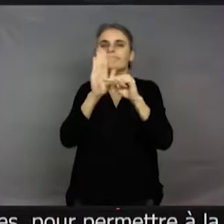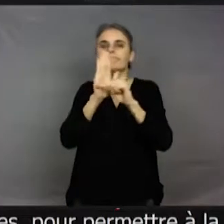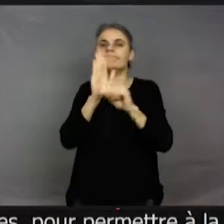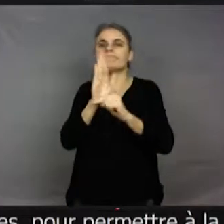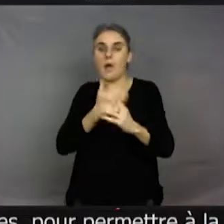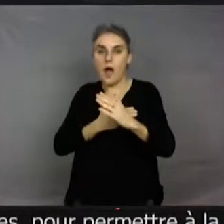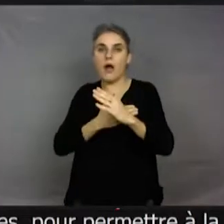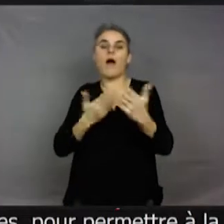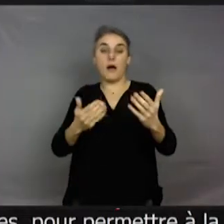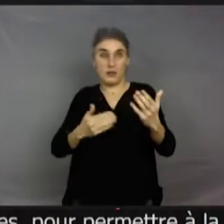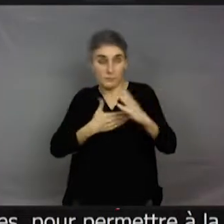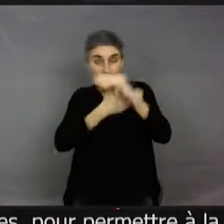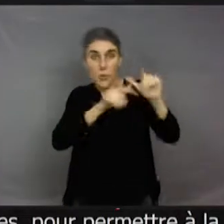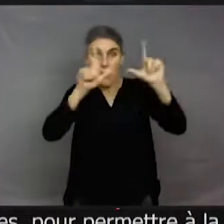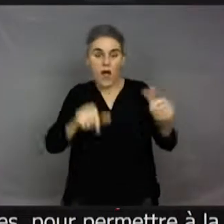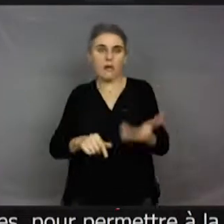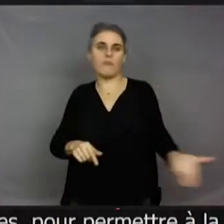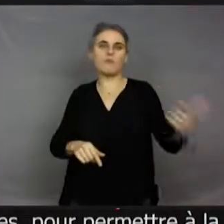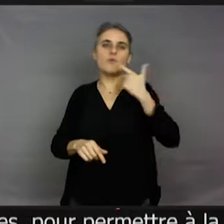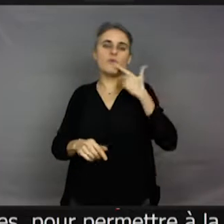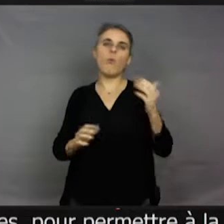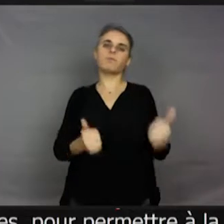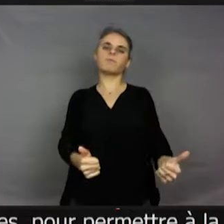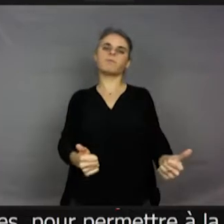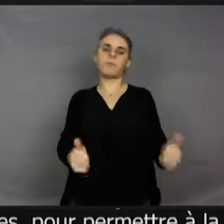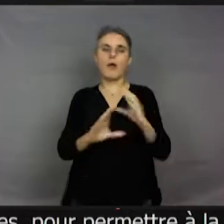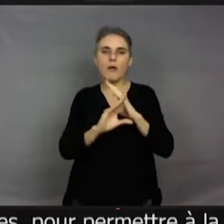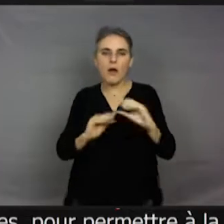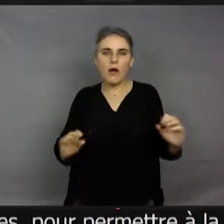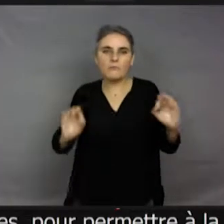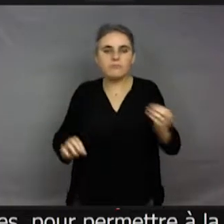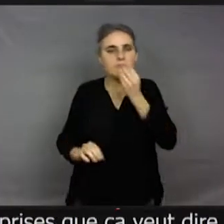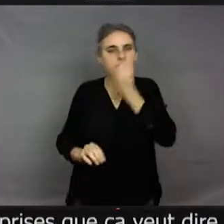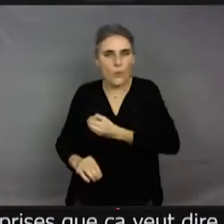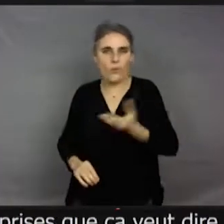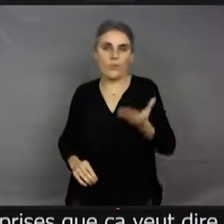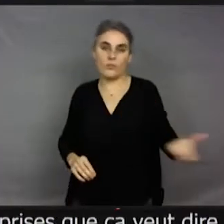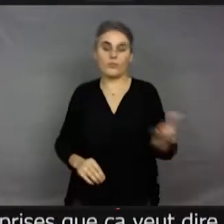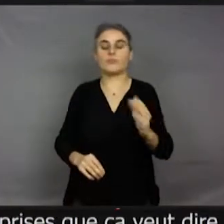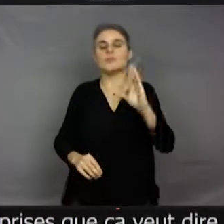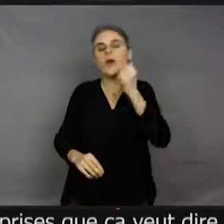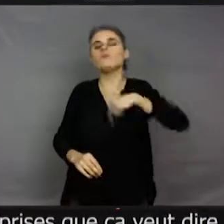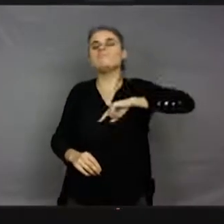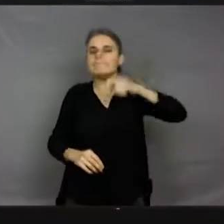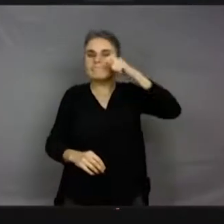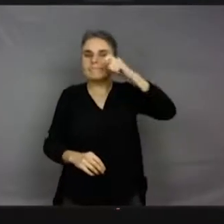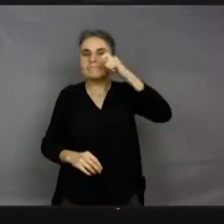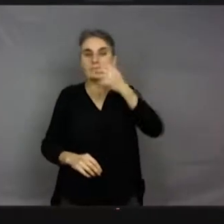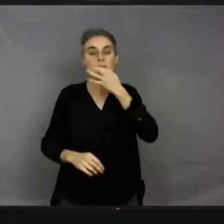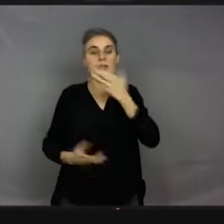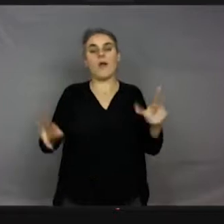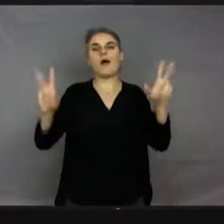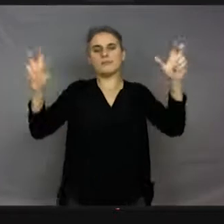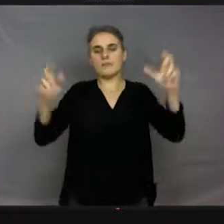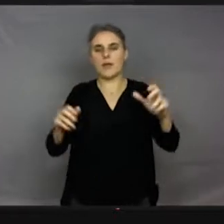papillon que ça veut dire que l'environnement est un peu peinard. Et du coup, on appelle ça, les entomologistes appellent ça des espèces parapluies, c'est-à-dire que